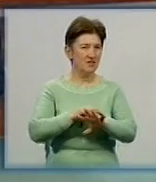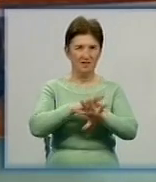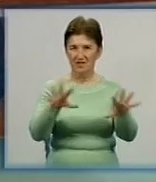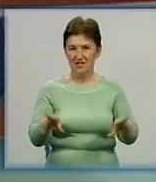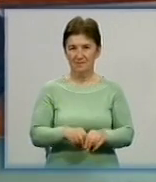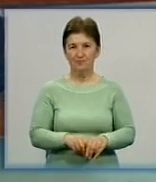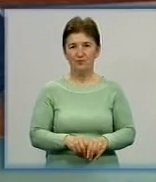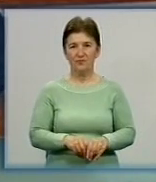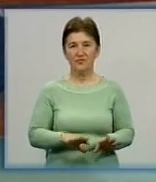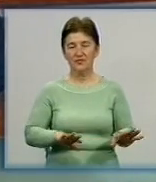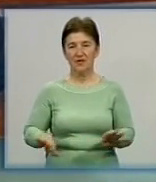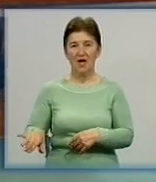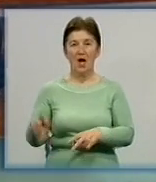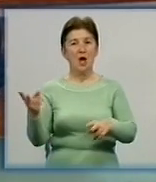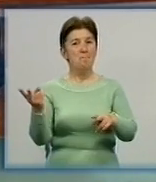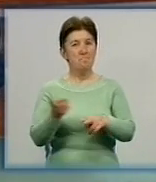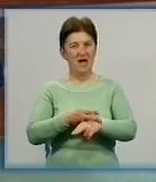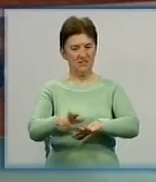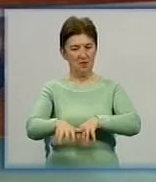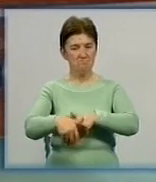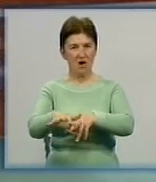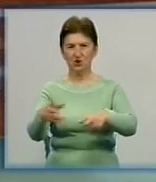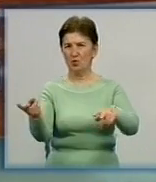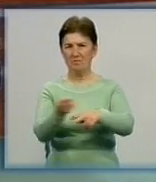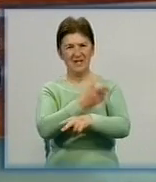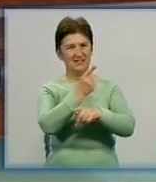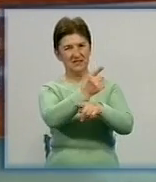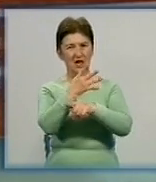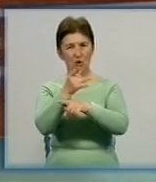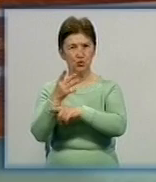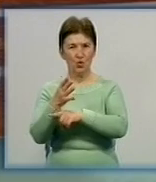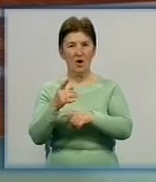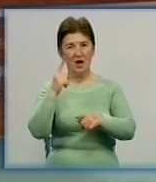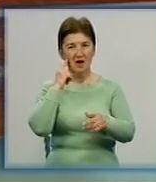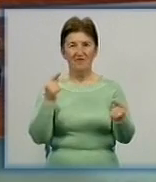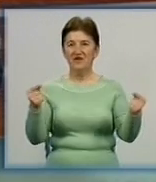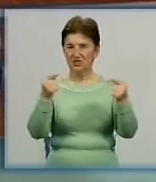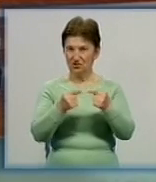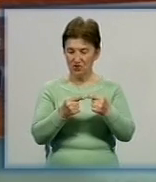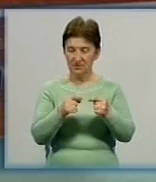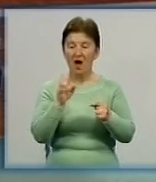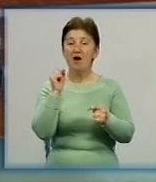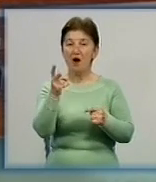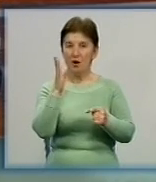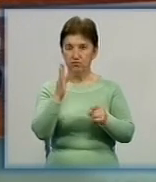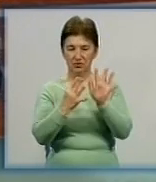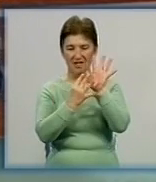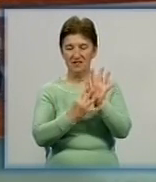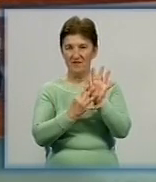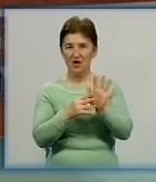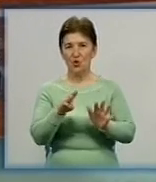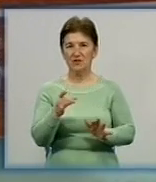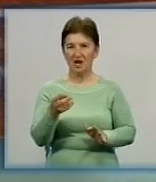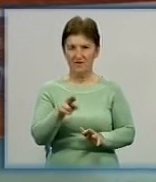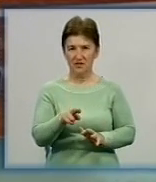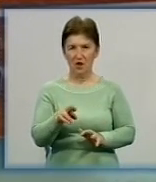Без маршу, салюту та політичної символіки в обласній державній адміністрації визначилися з тим, як відзначатимуть 9 травня в Кірвограді.